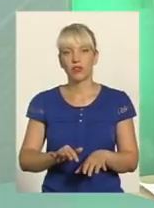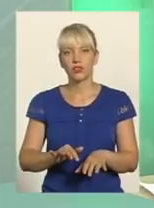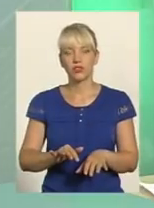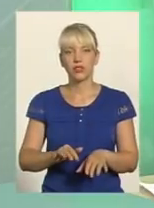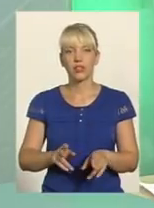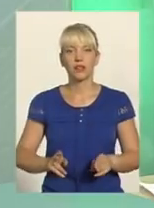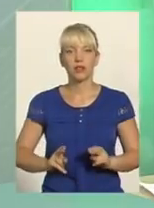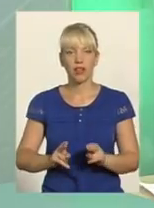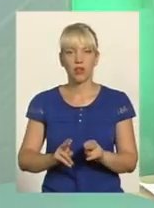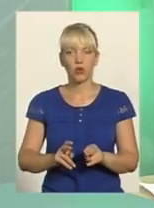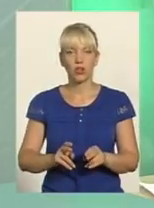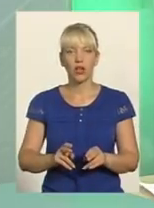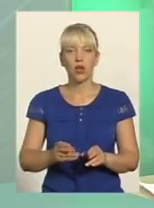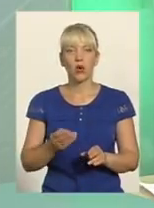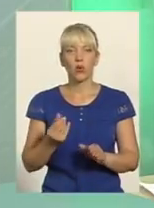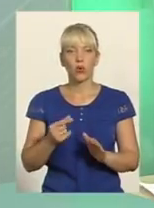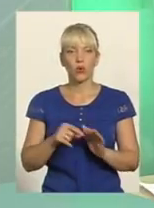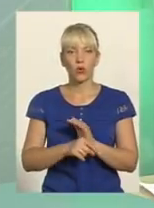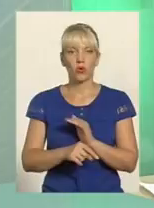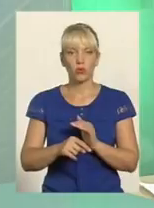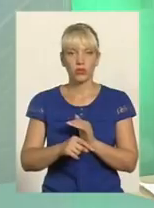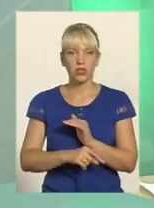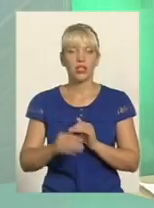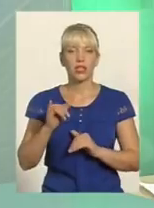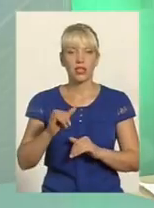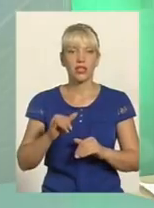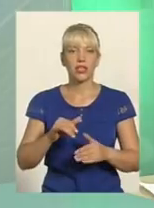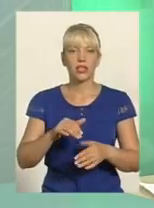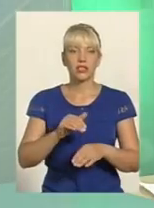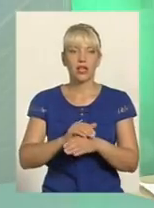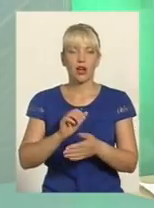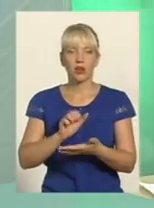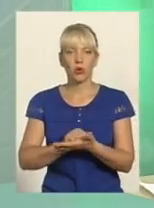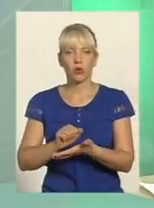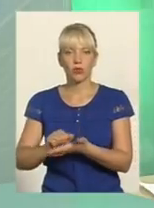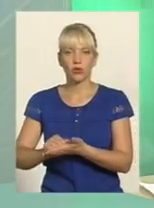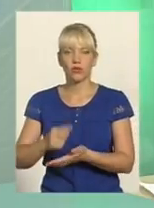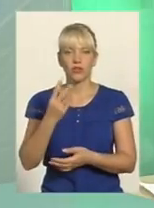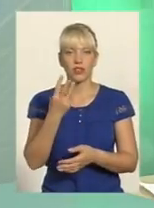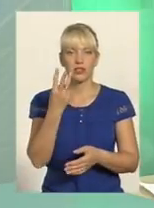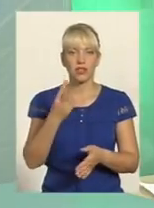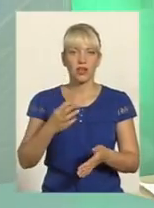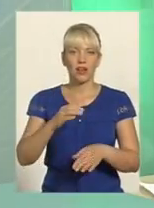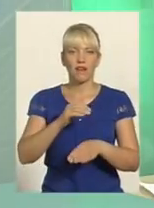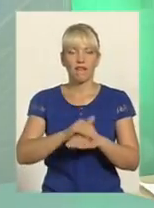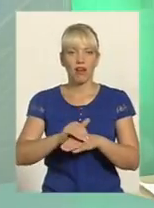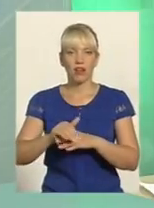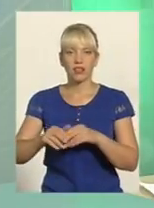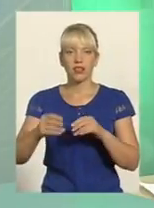корупції І задокументовано 32 факти адміністративної корупції Ми сьогодні задокументували